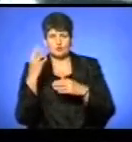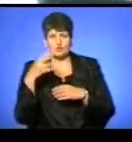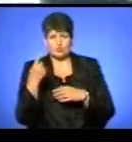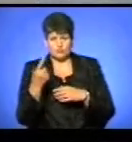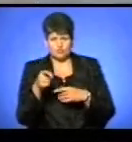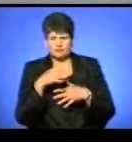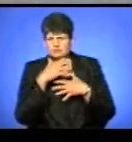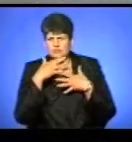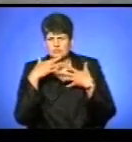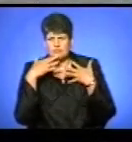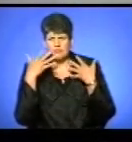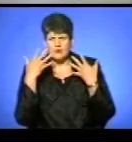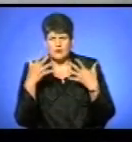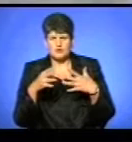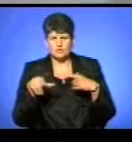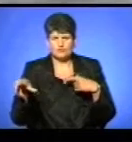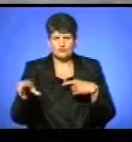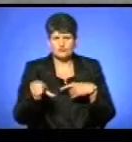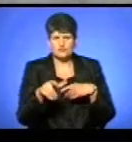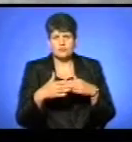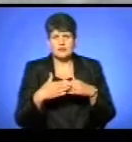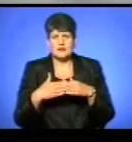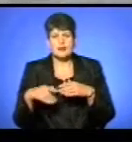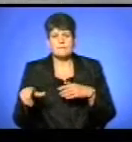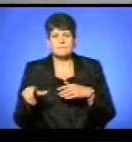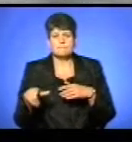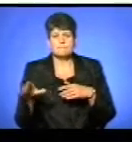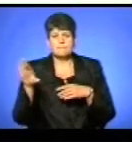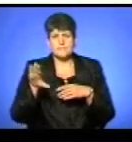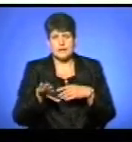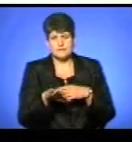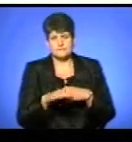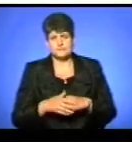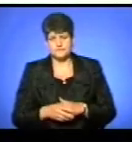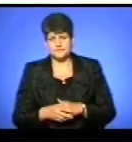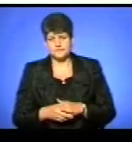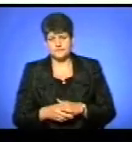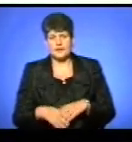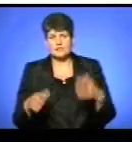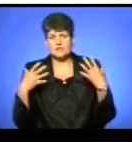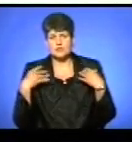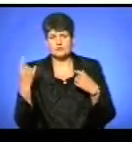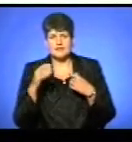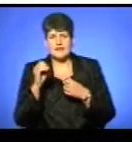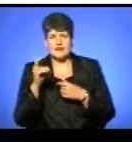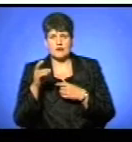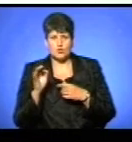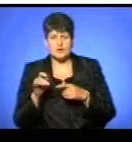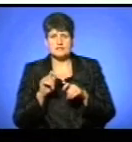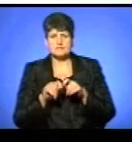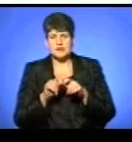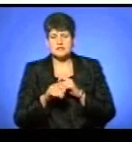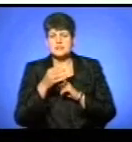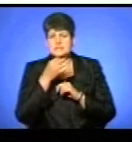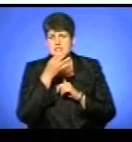тут її багато, вона вздовж приберегу, аж вздовж Білецької вулиці. Начальник обласної держакоінспекції Едуард Ференц